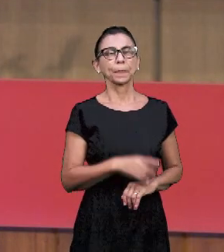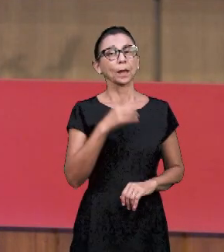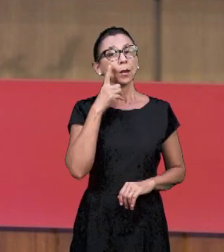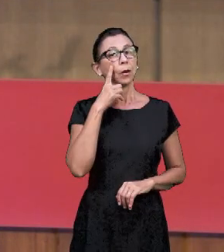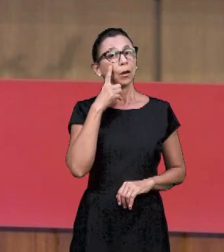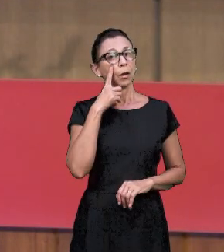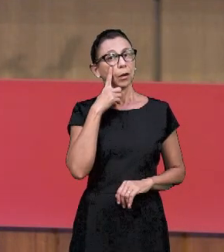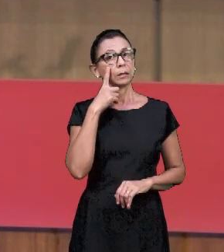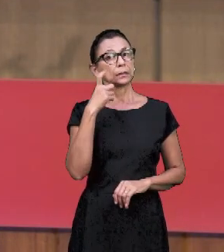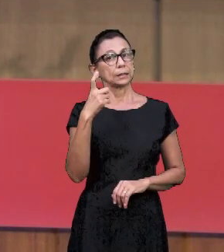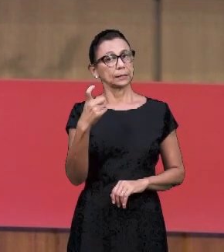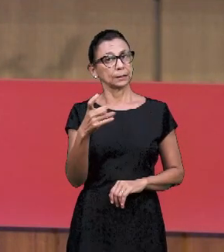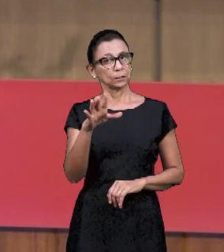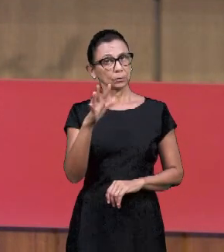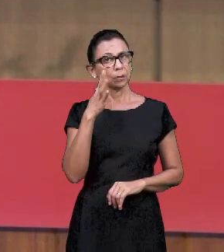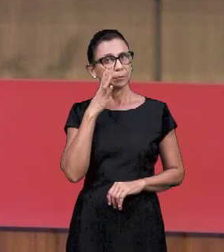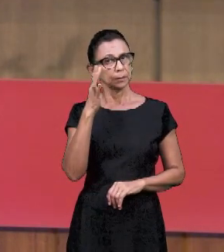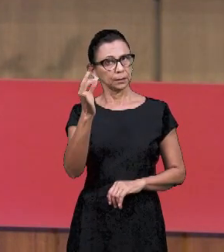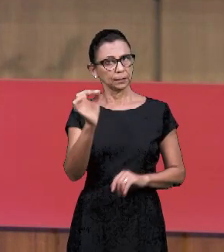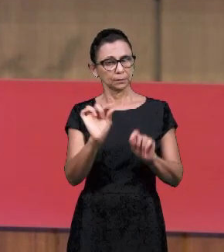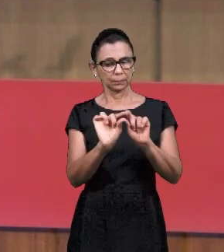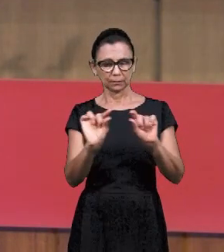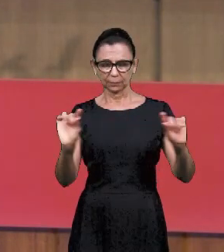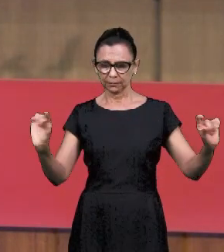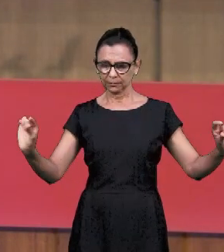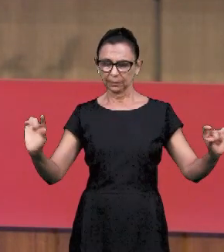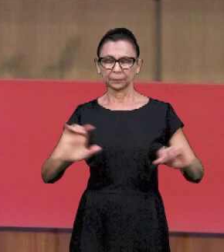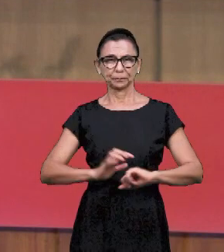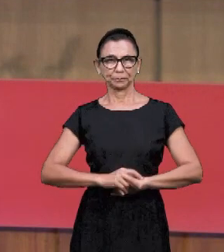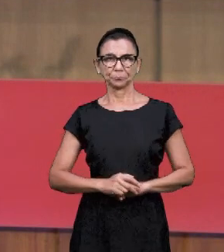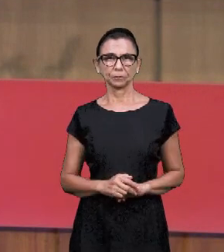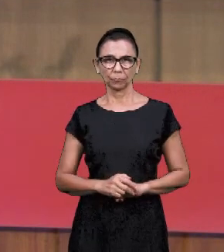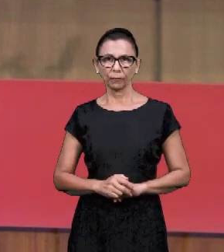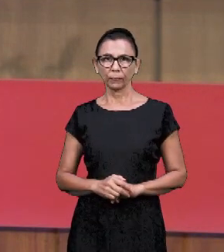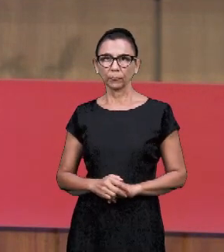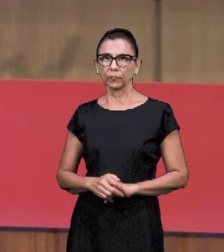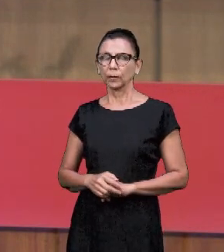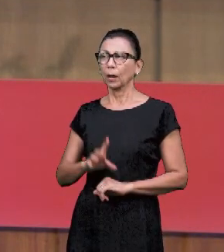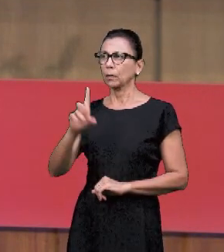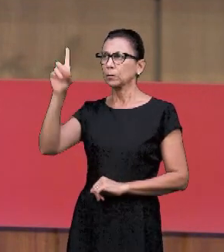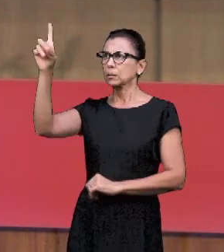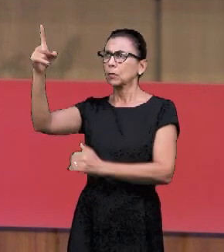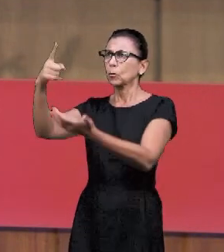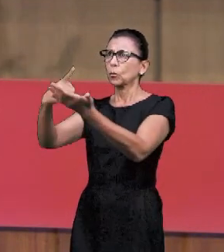Когда человек разрывает завет с Богом,